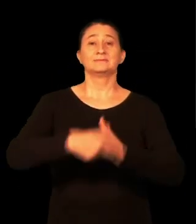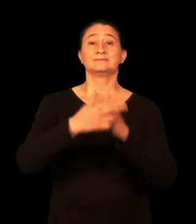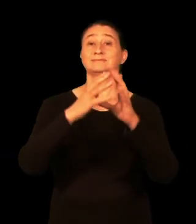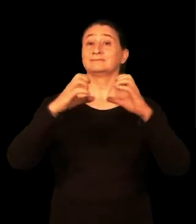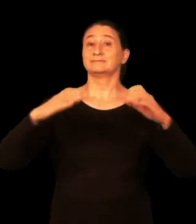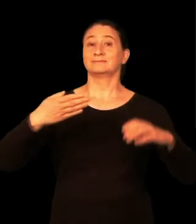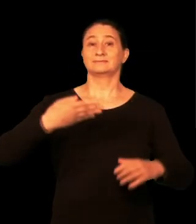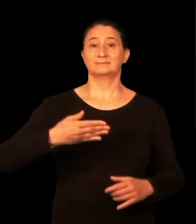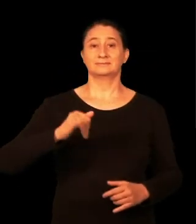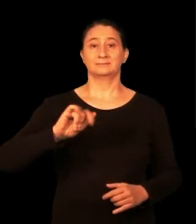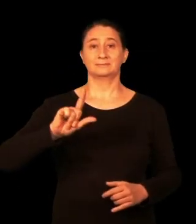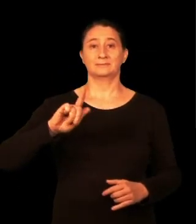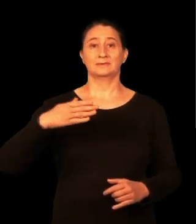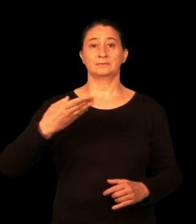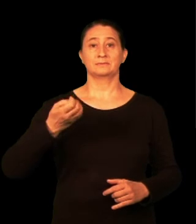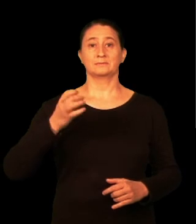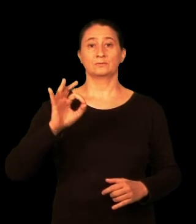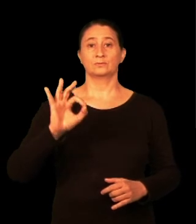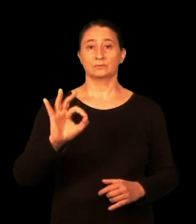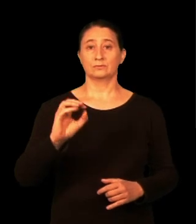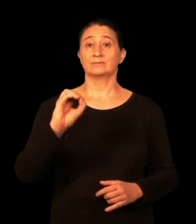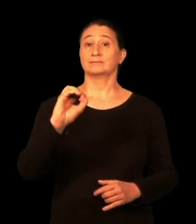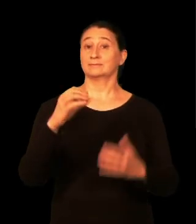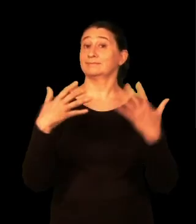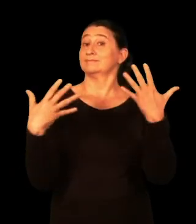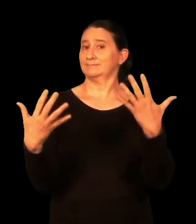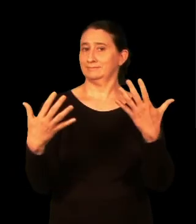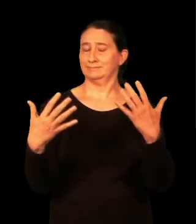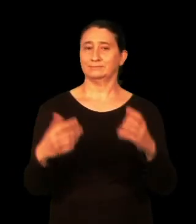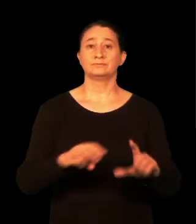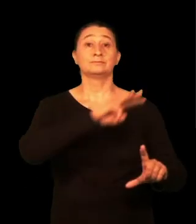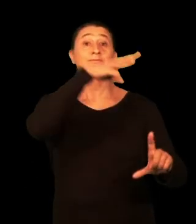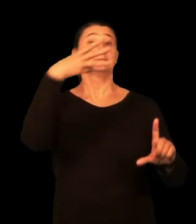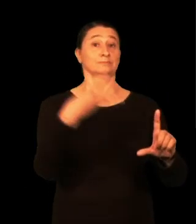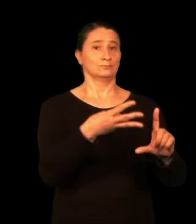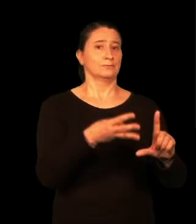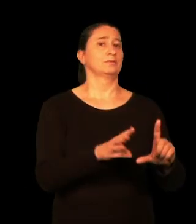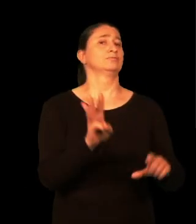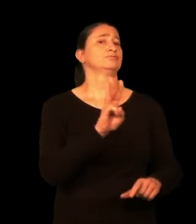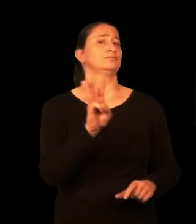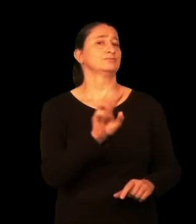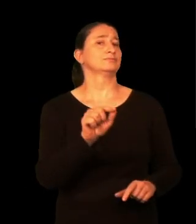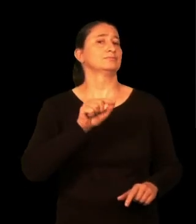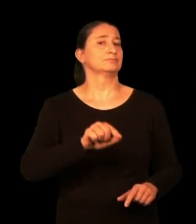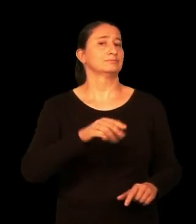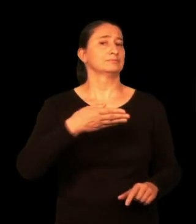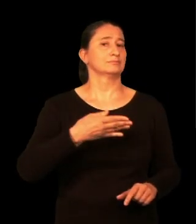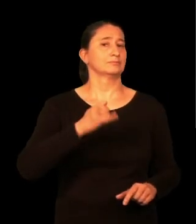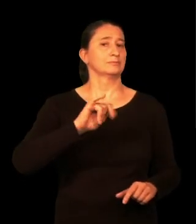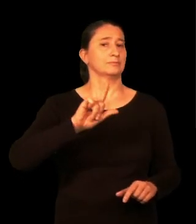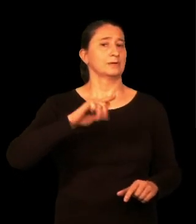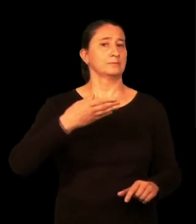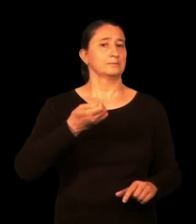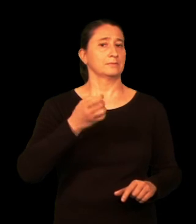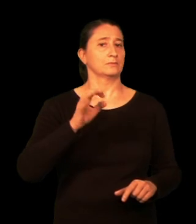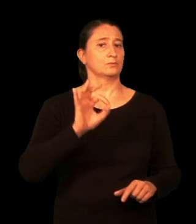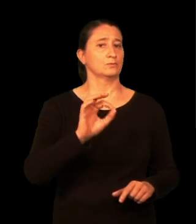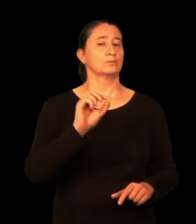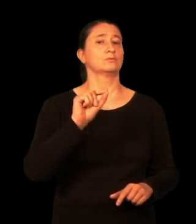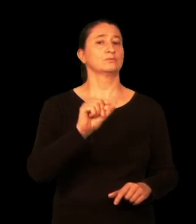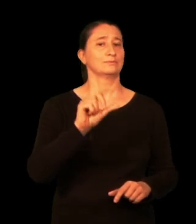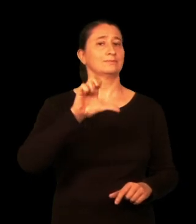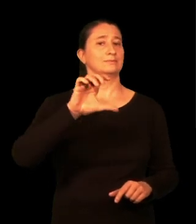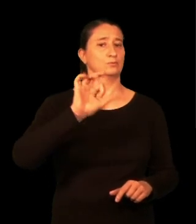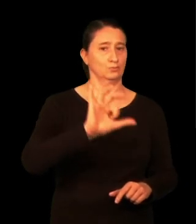zero amar, edo zero amar. Skype bidez, bilbao zero amar, udal webgunean, bilbao